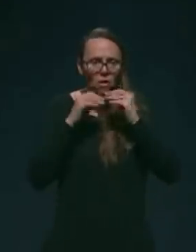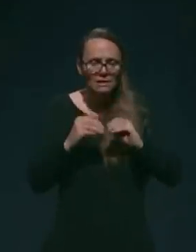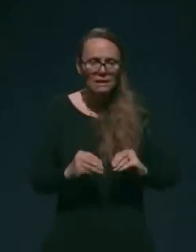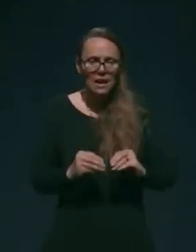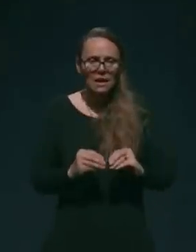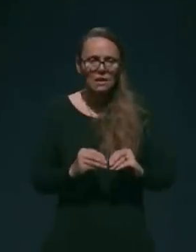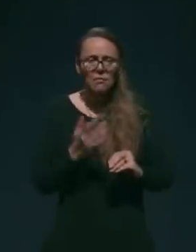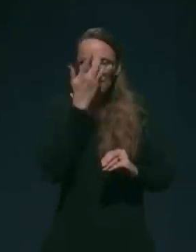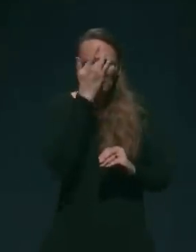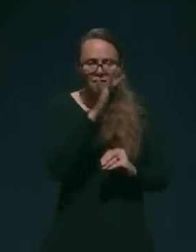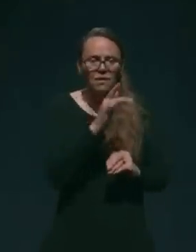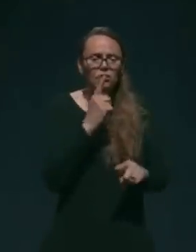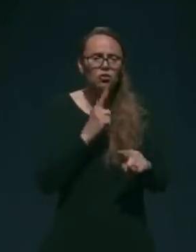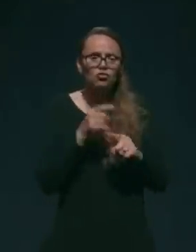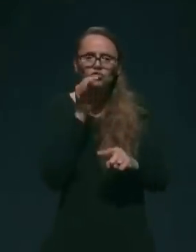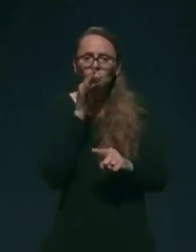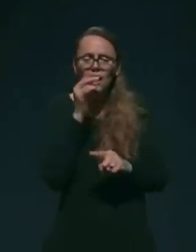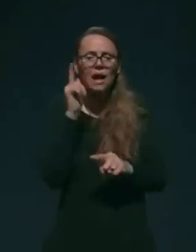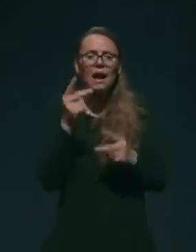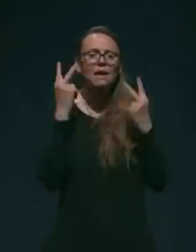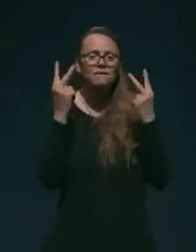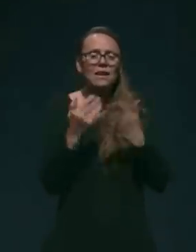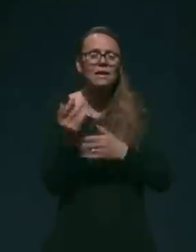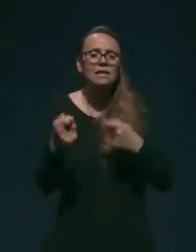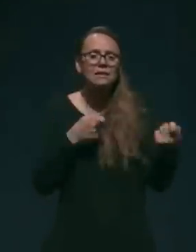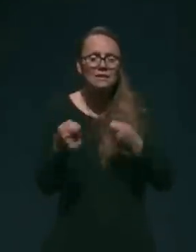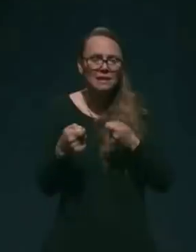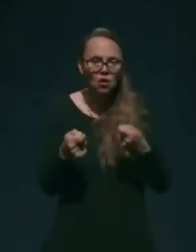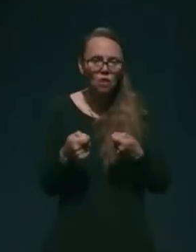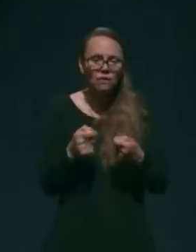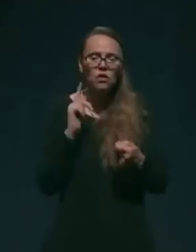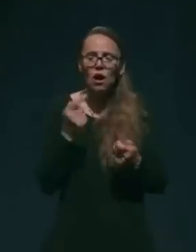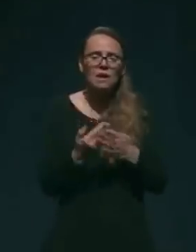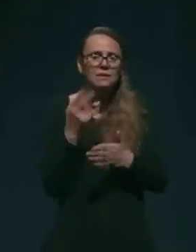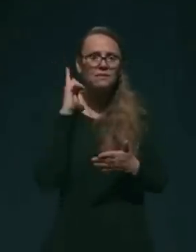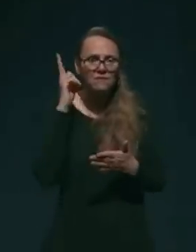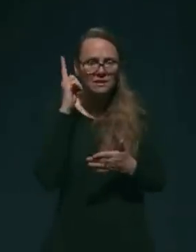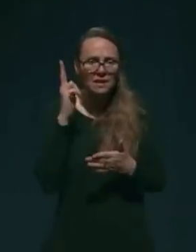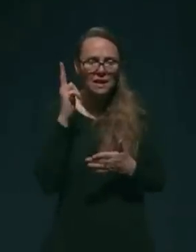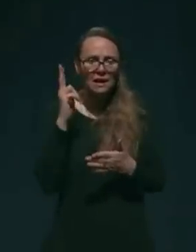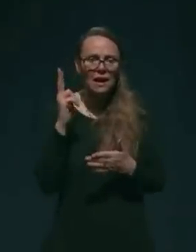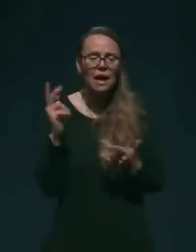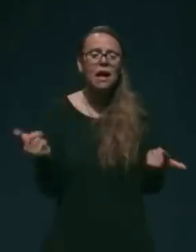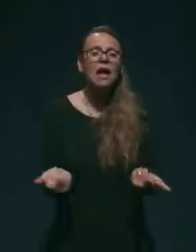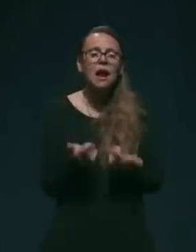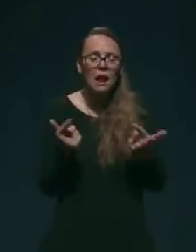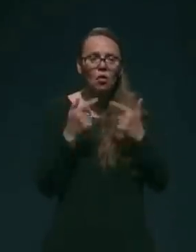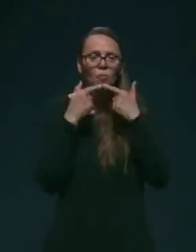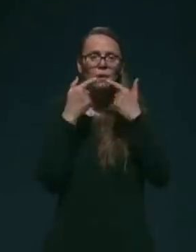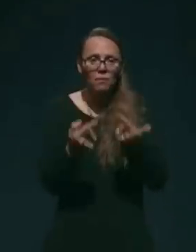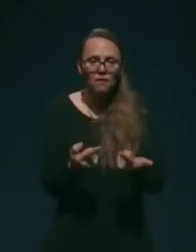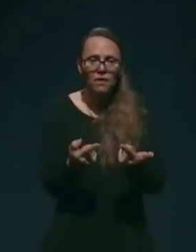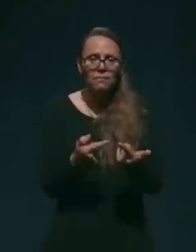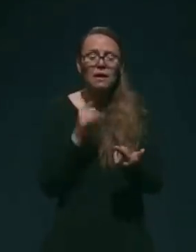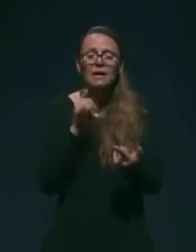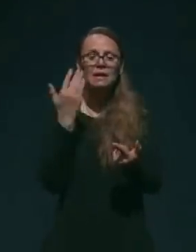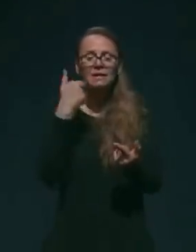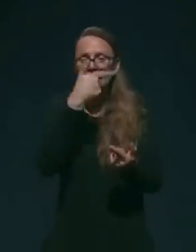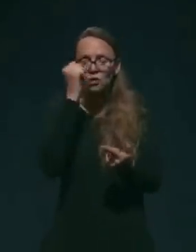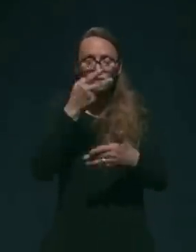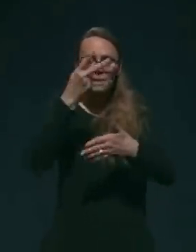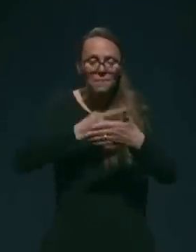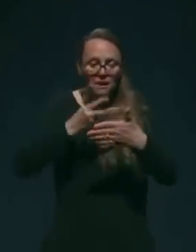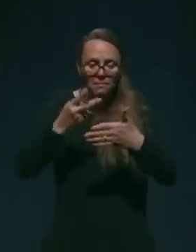tančno, kaj velja za trgovinje, kaj velja za flizerke in tako naprej. Lahko vam pa povem, da naj ljudje preberajo